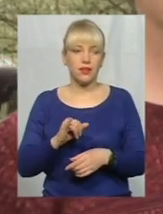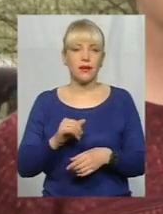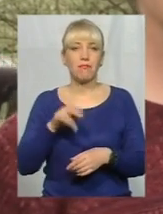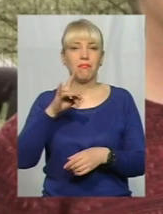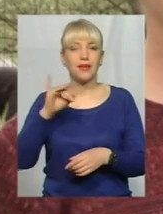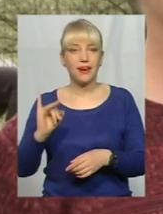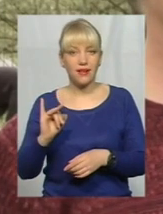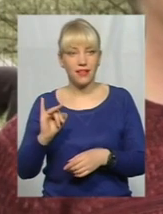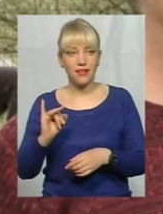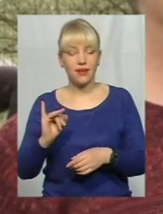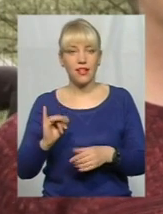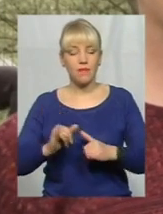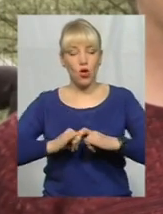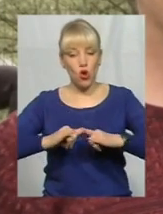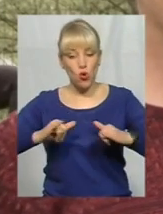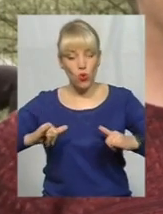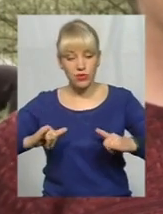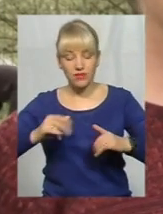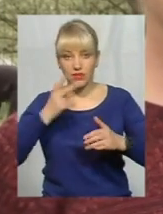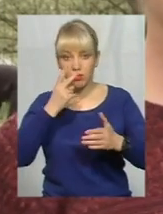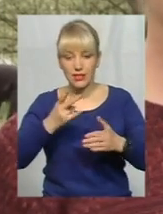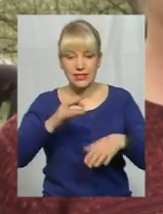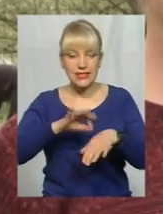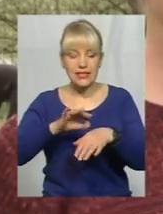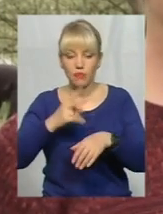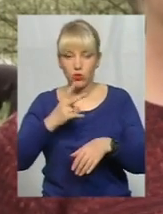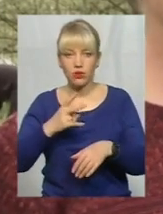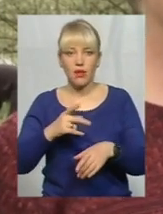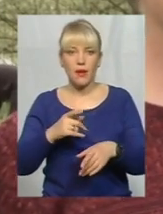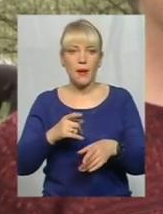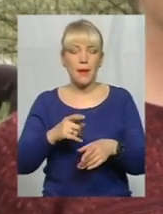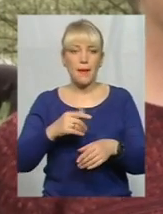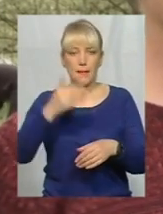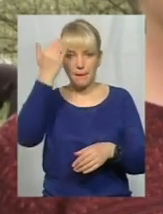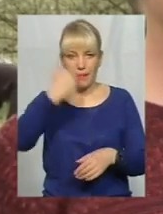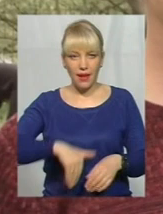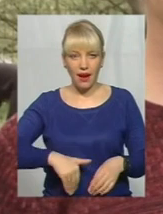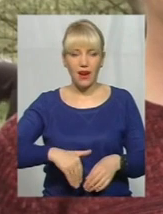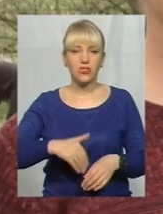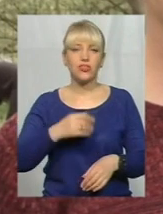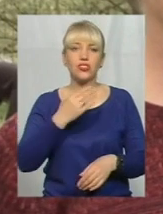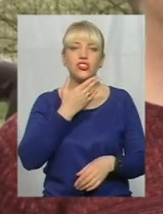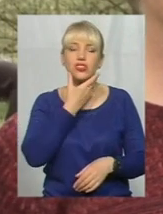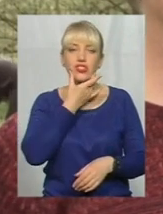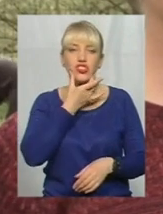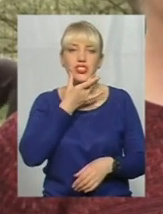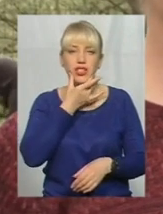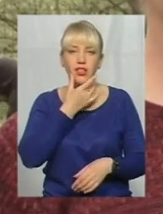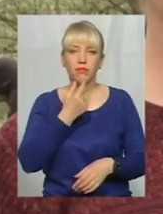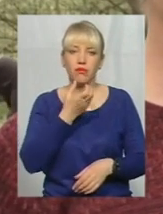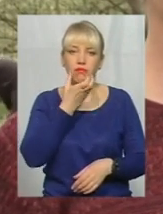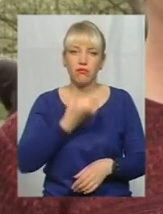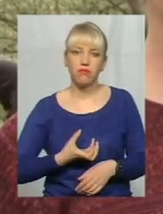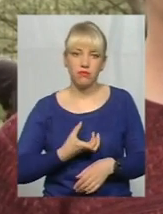розвитку симптомів відбувається параліч нижньої щелепи, і в тварини відвисає нижня